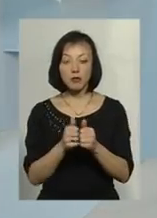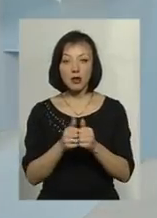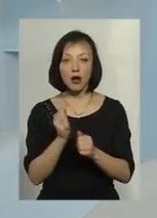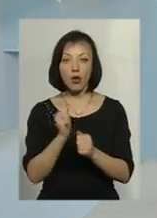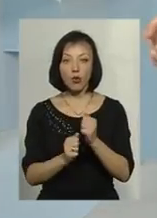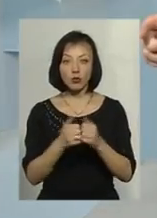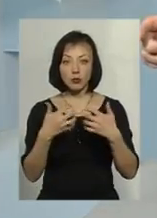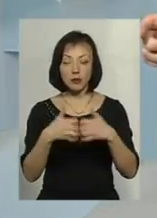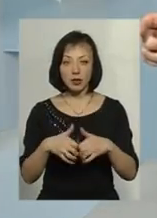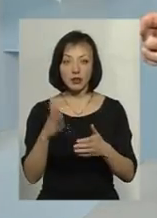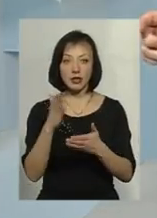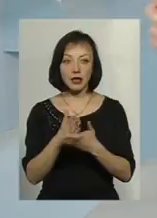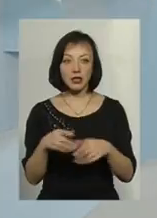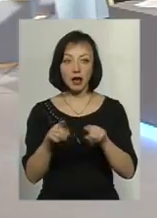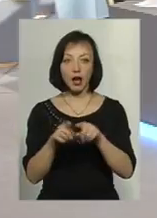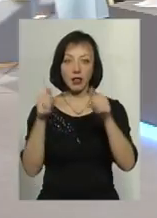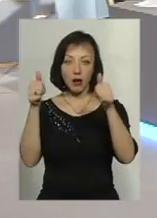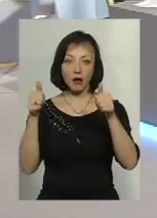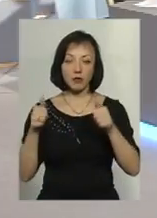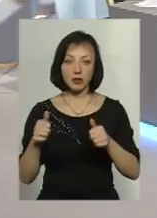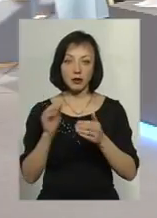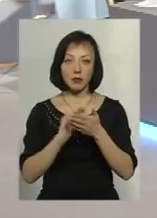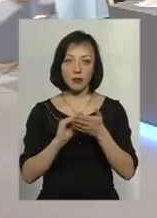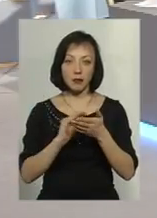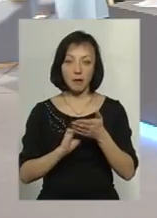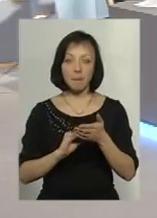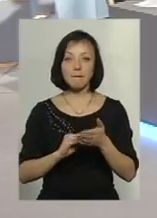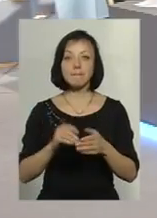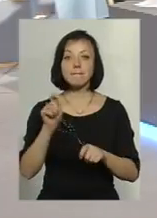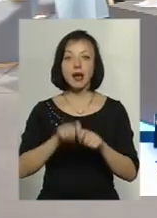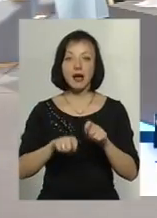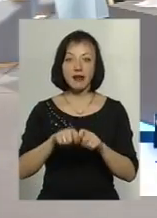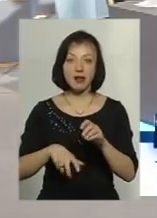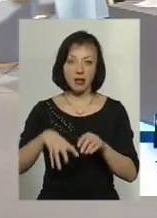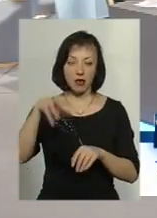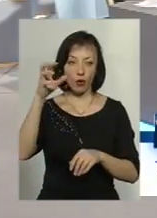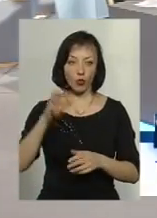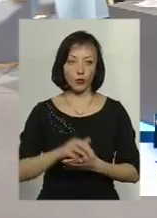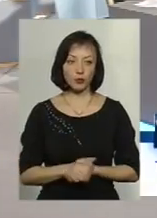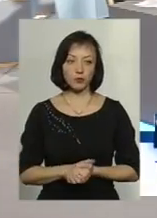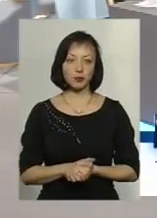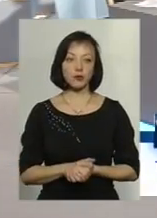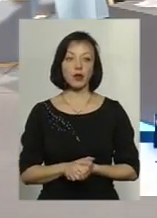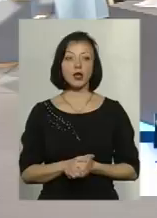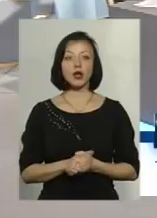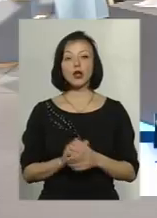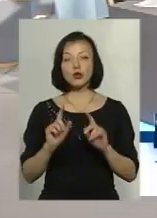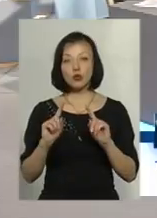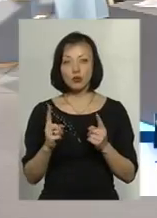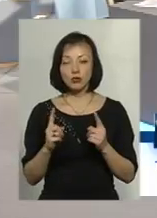приладу висить така табличка, і написано перевір тягом. Тому що